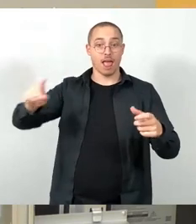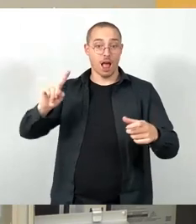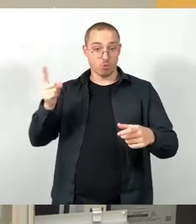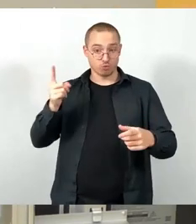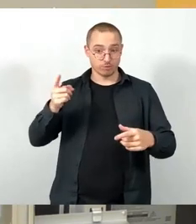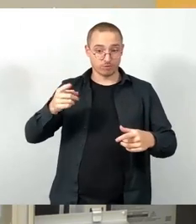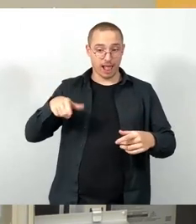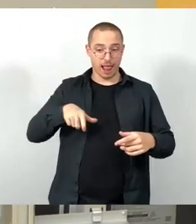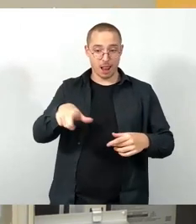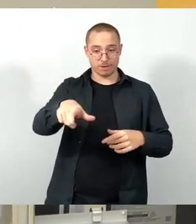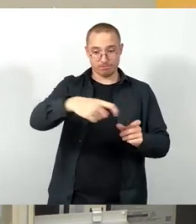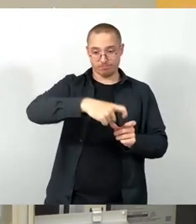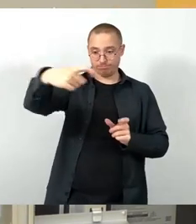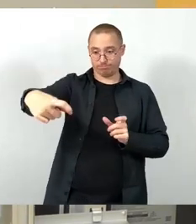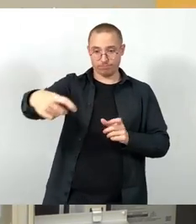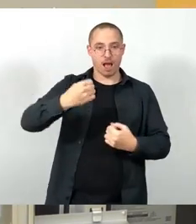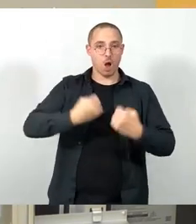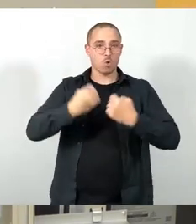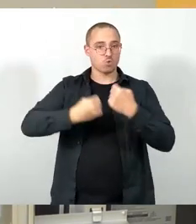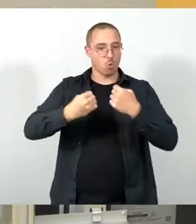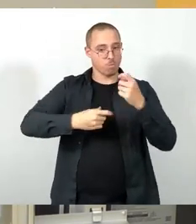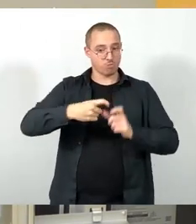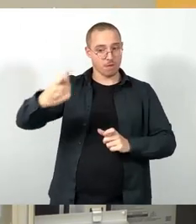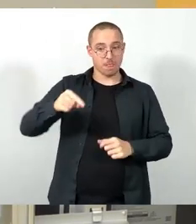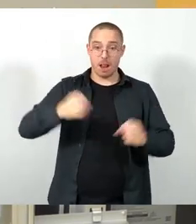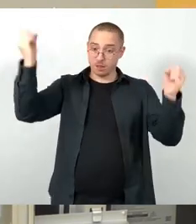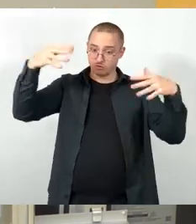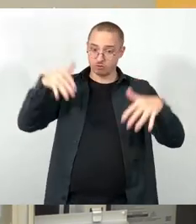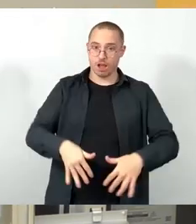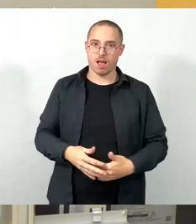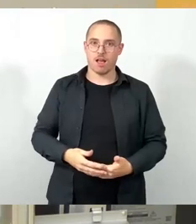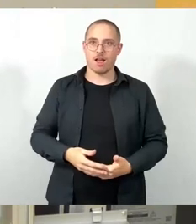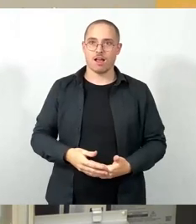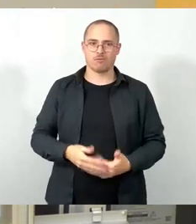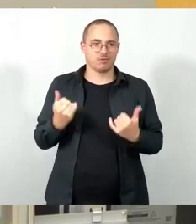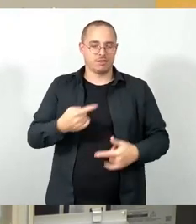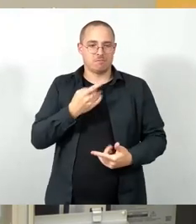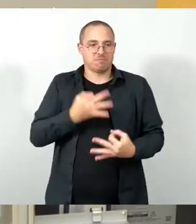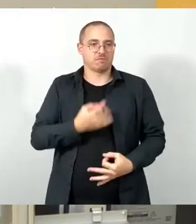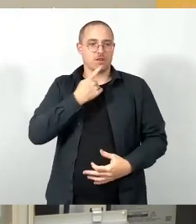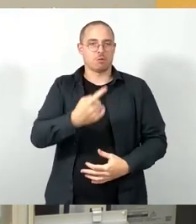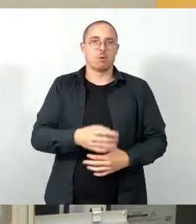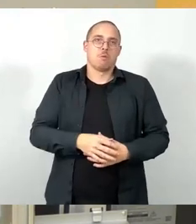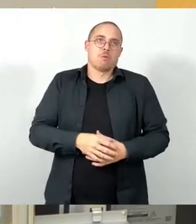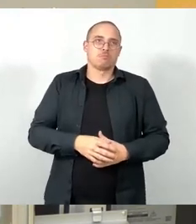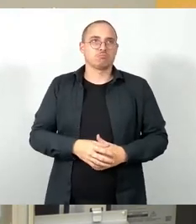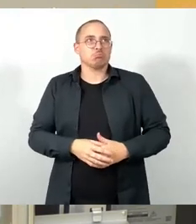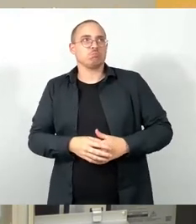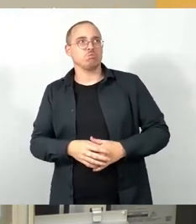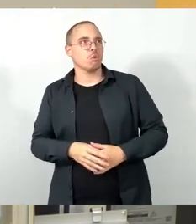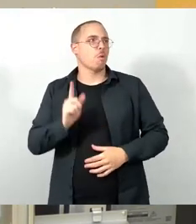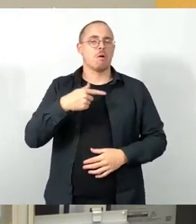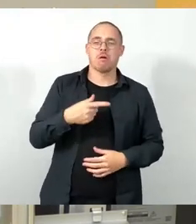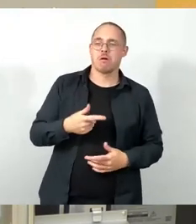die Autobrücken, die haben natürlich Licht. Und da kommen wir da auch nicht auf die Idee zu sagen, naja, dann machen wir doch jetzt hier bitte bei